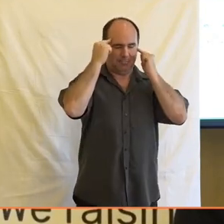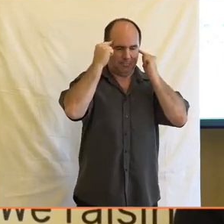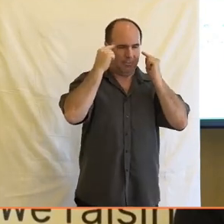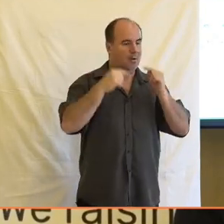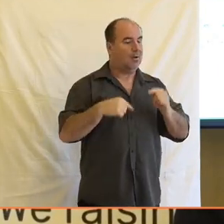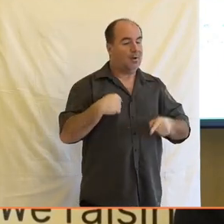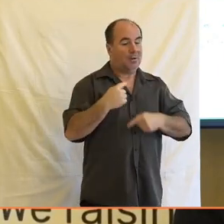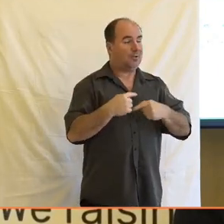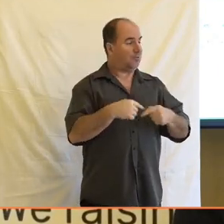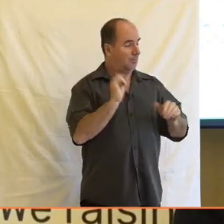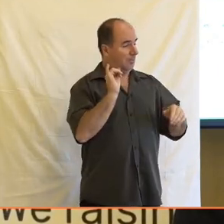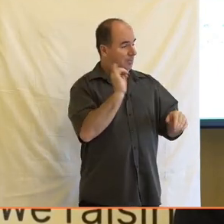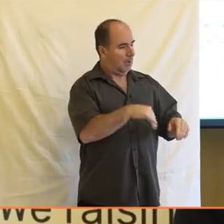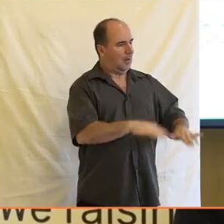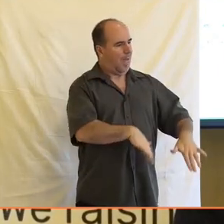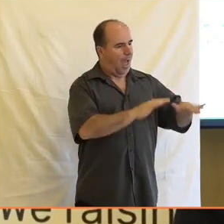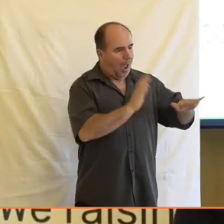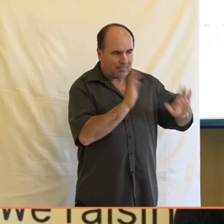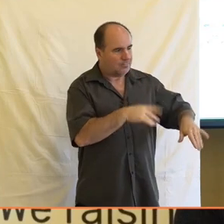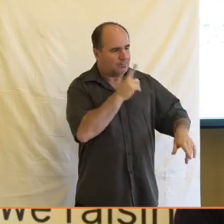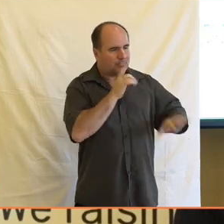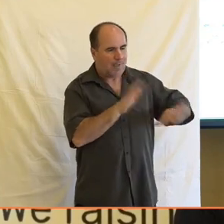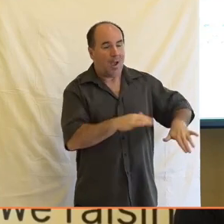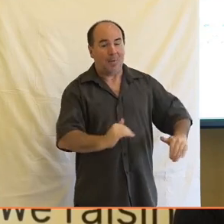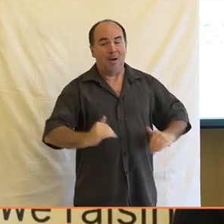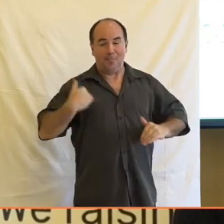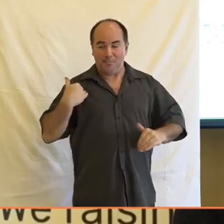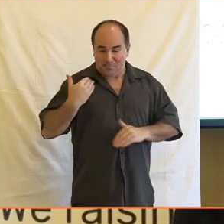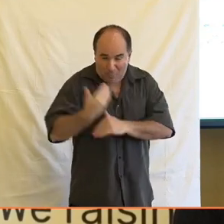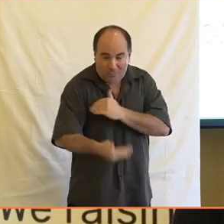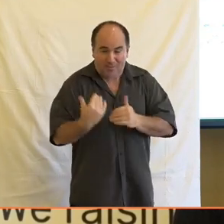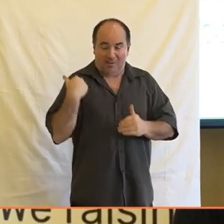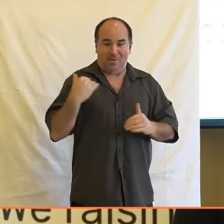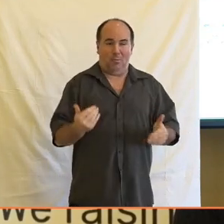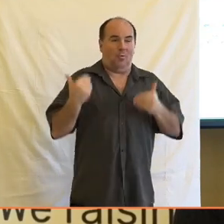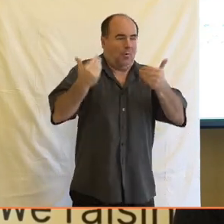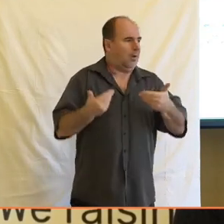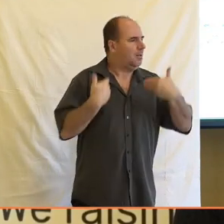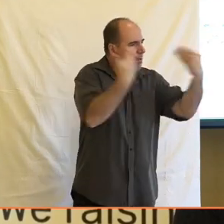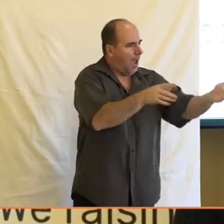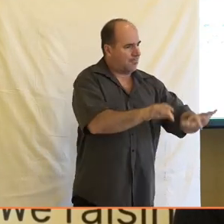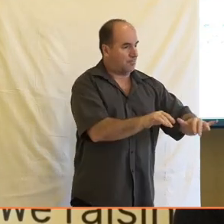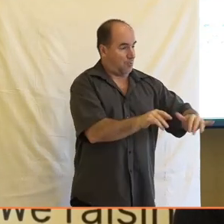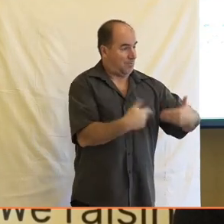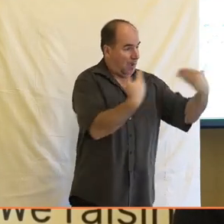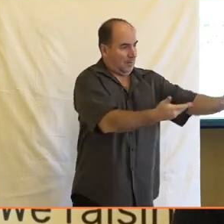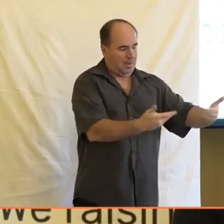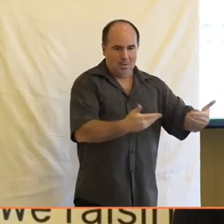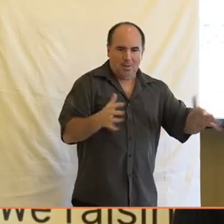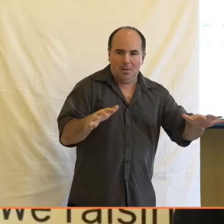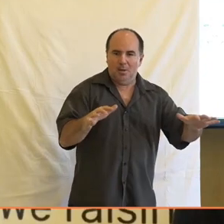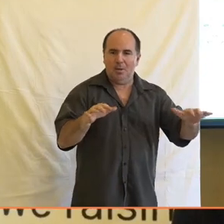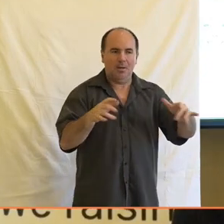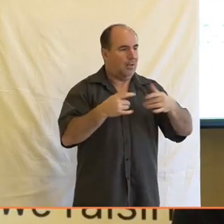tak tenhle pozvolný proces a zvykání si na tu technologii nemůže proběhnout tímhletím běžným přirozeným způsobem a je jasné, že jste